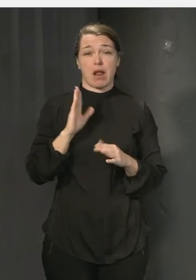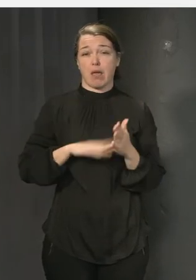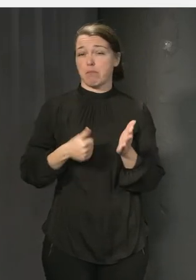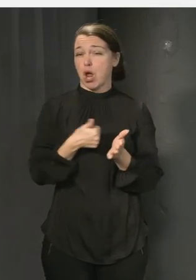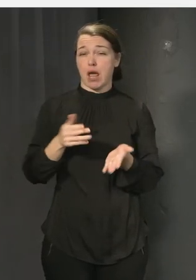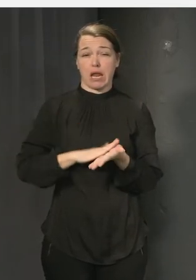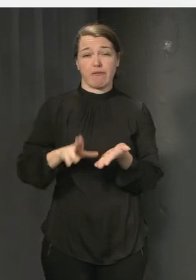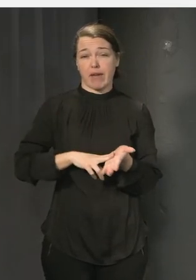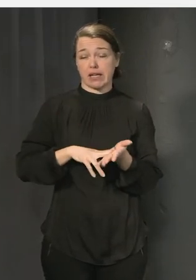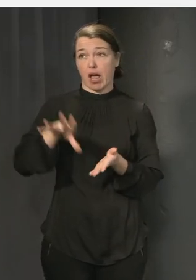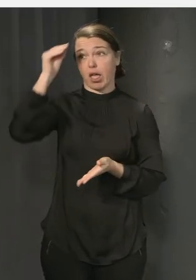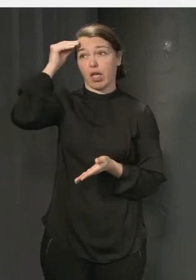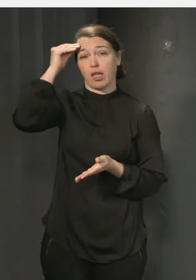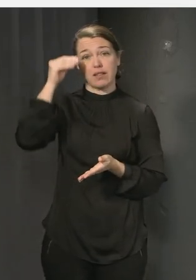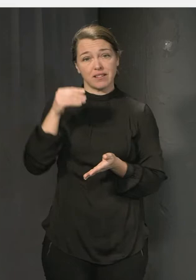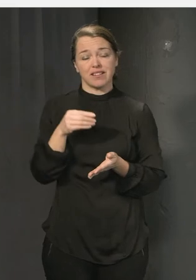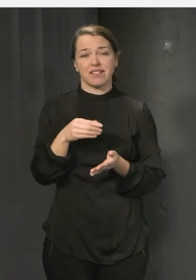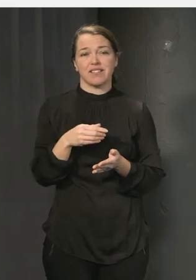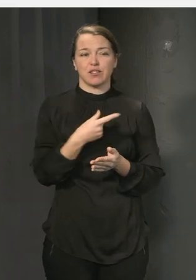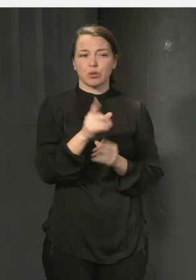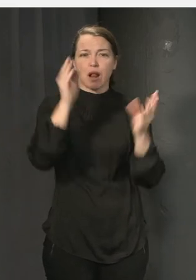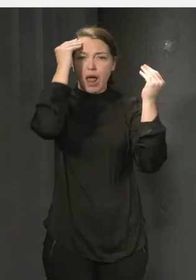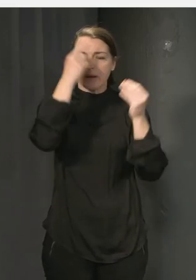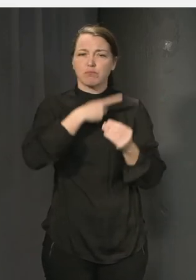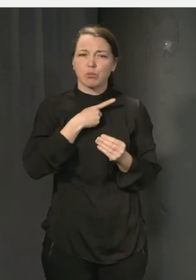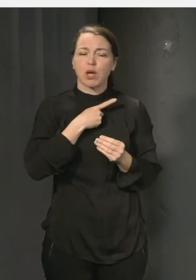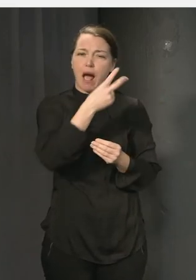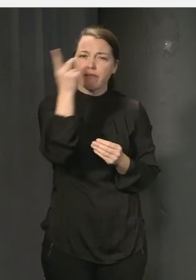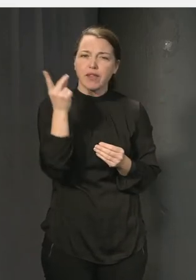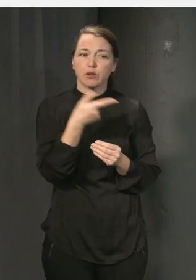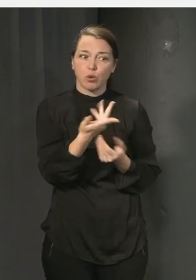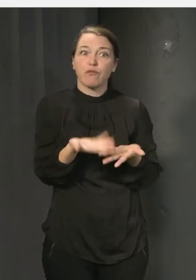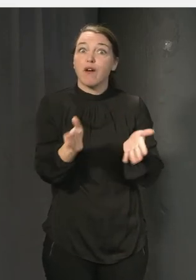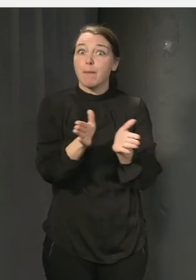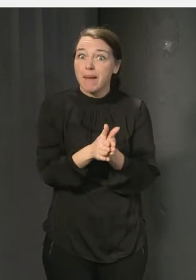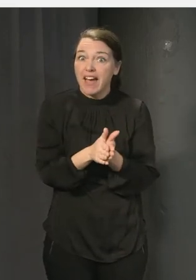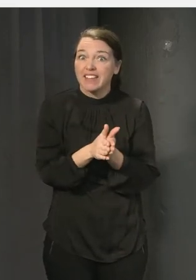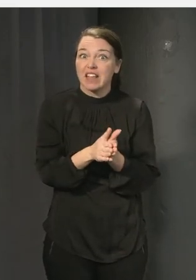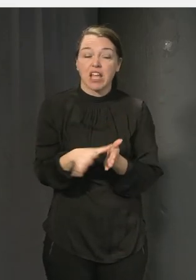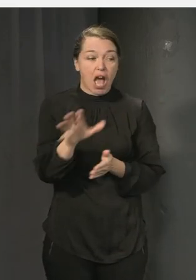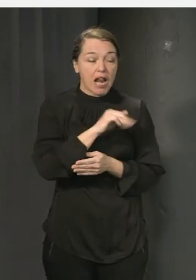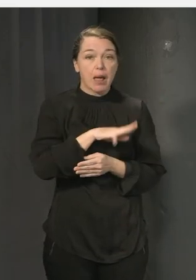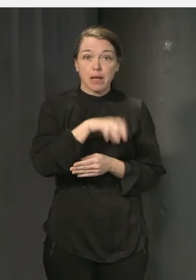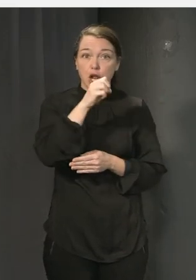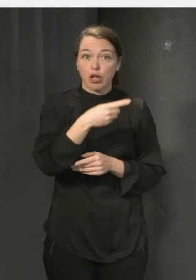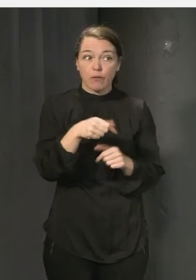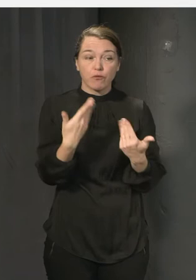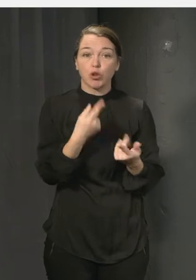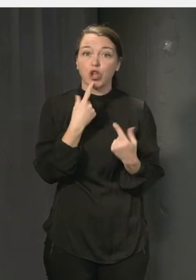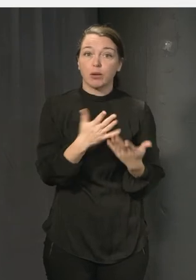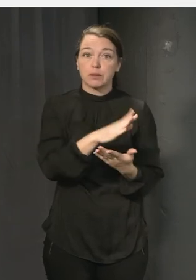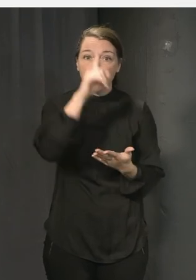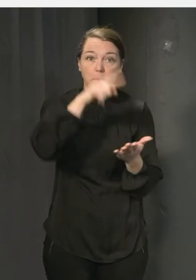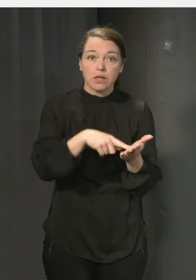att gör dem delaktiga i allt som händer och sker på en skola. Och i alla de där miljöerna som de förväntas vara i. Det är klart att man kan